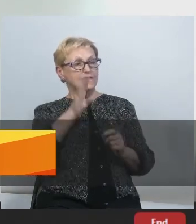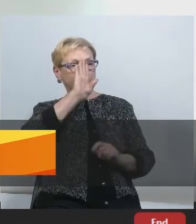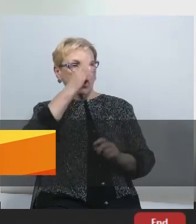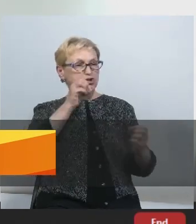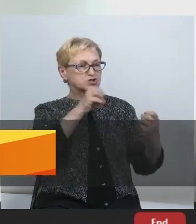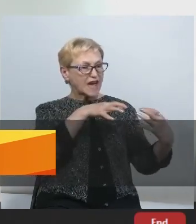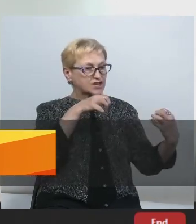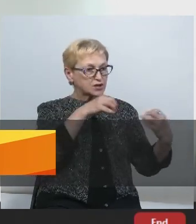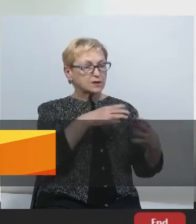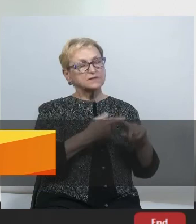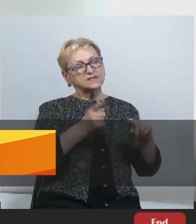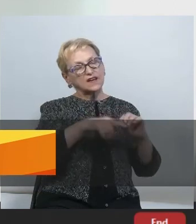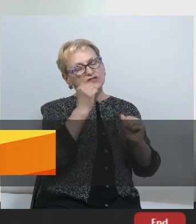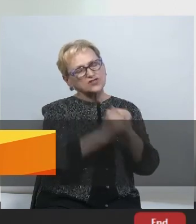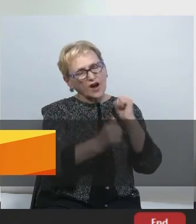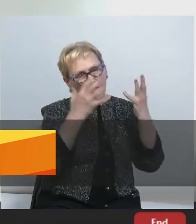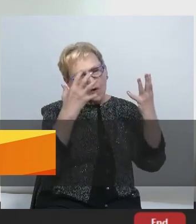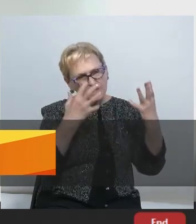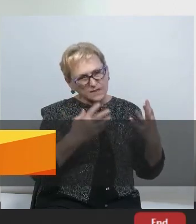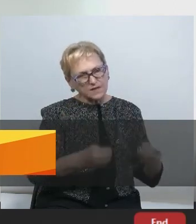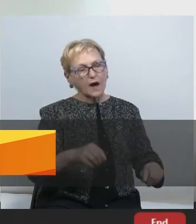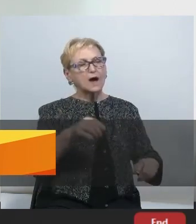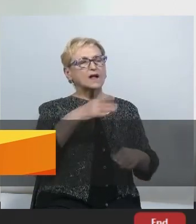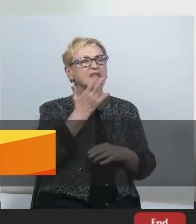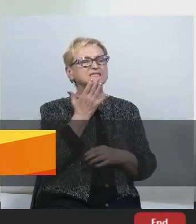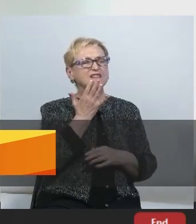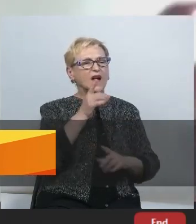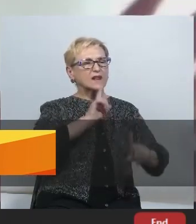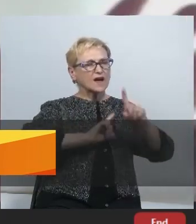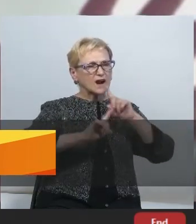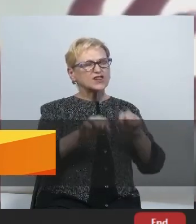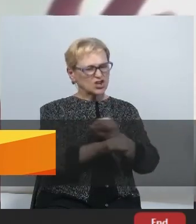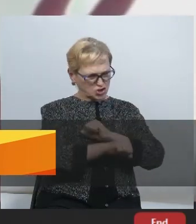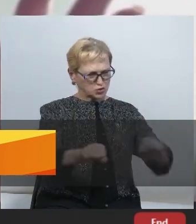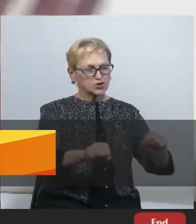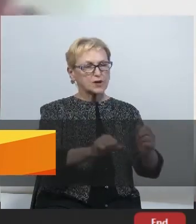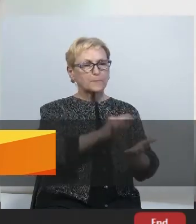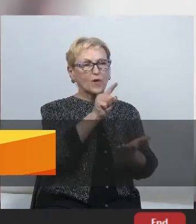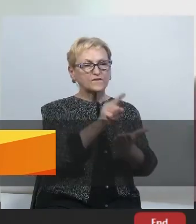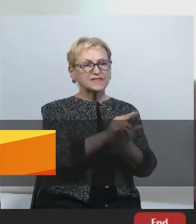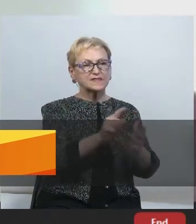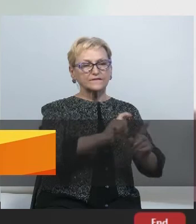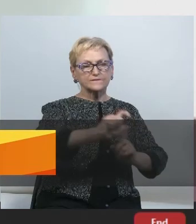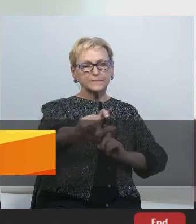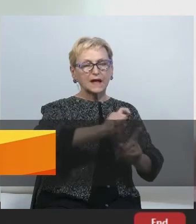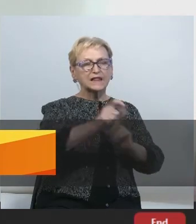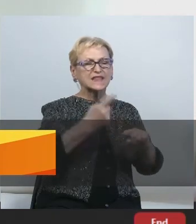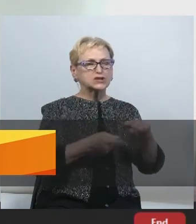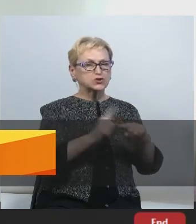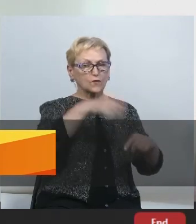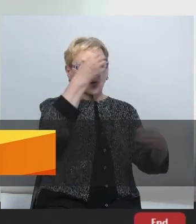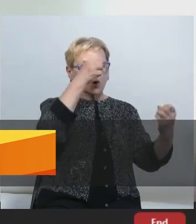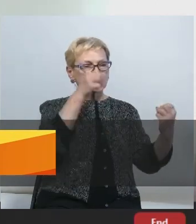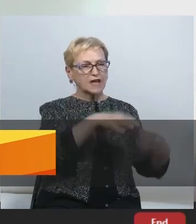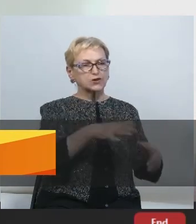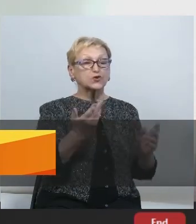всі щодня кричать, що Національна Рада повинна рішуче відповісти на певну мову ворожнечі, яку сьогодні щойно